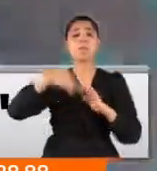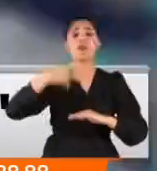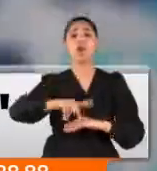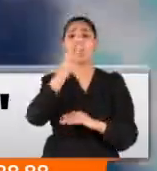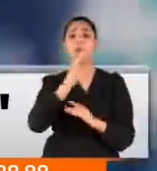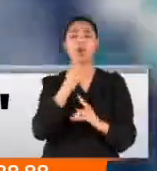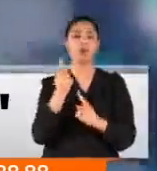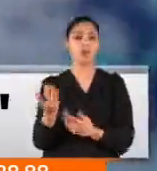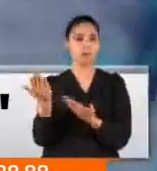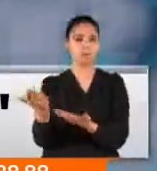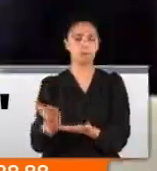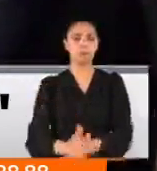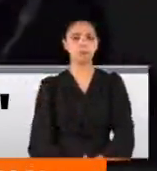dedi.